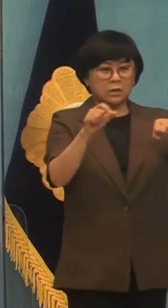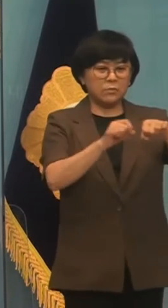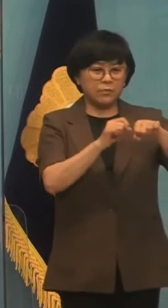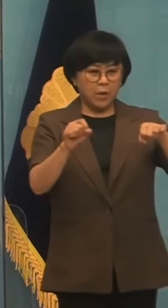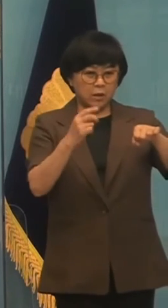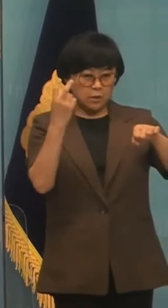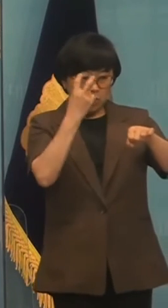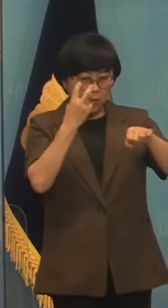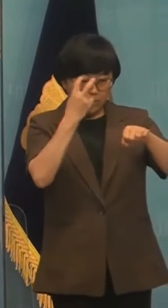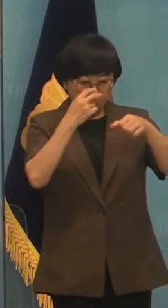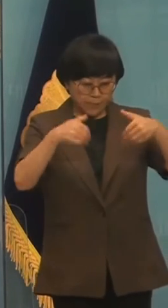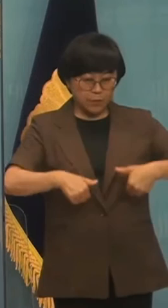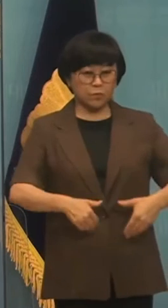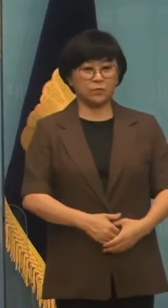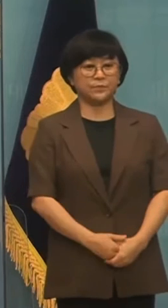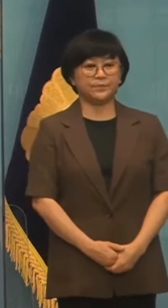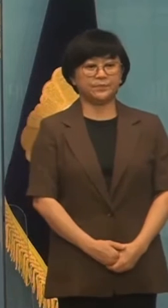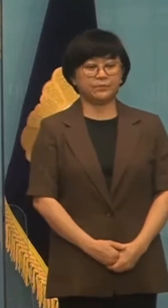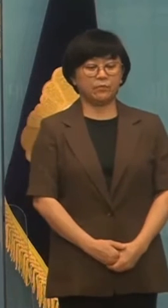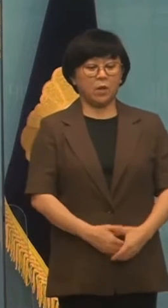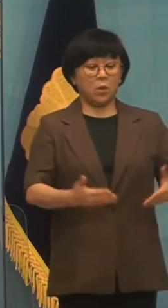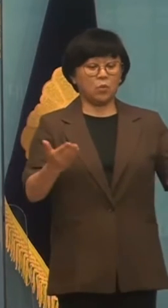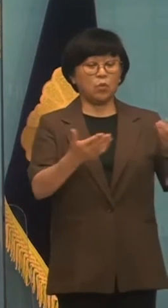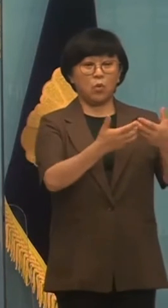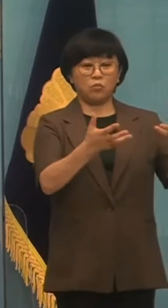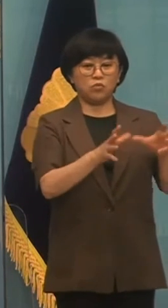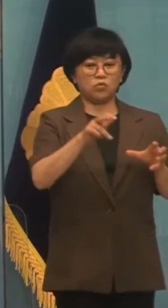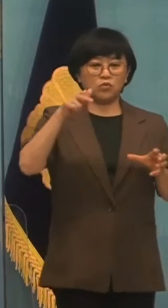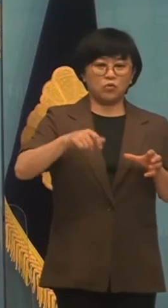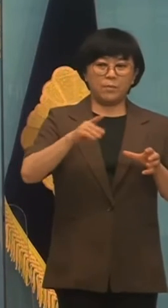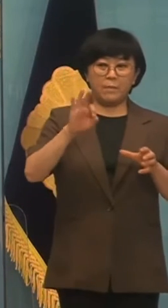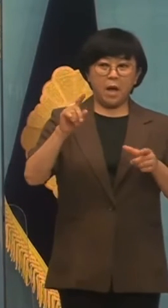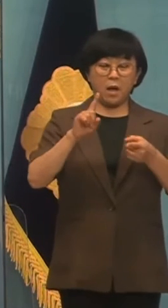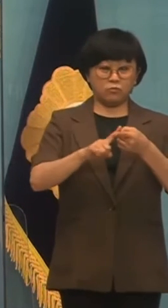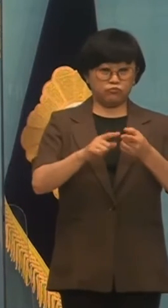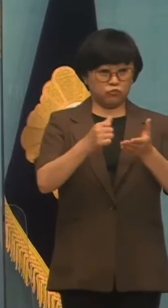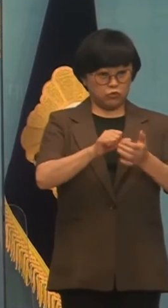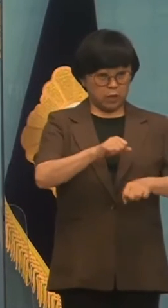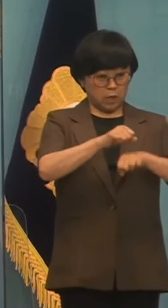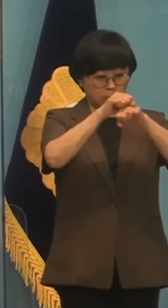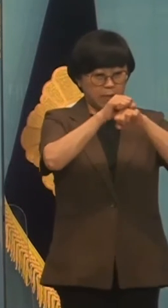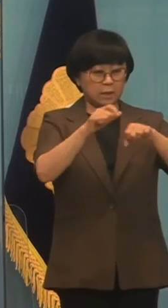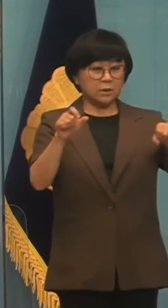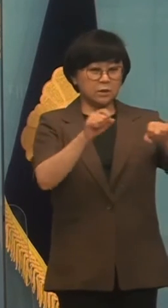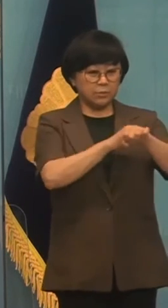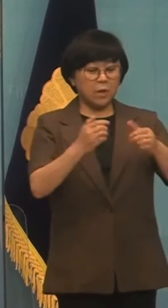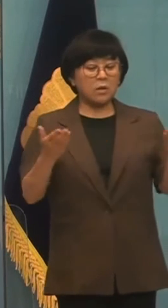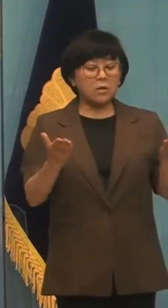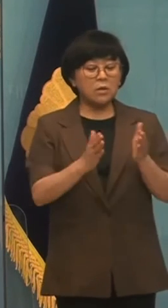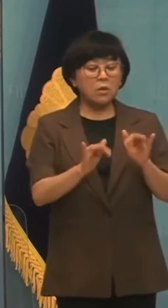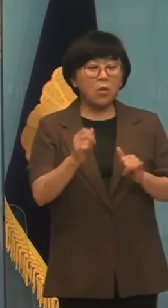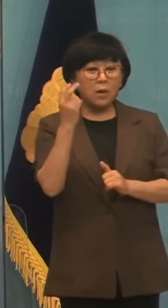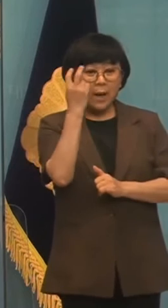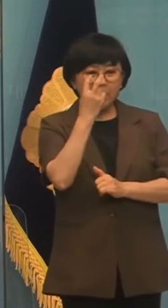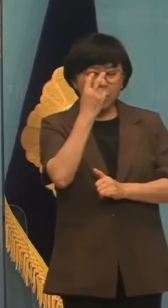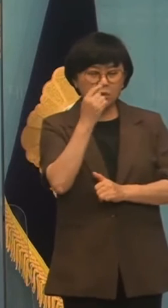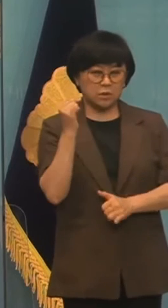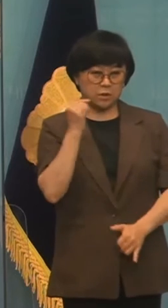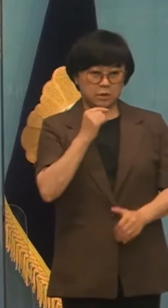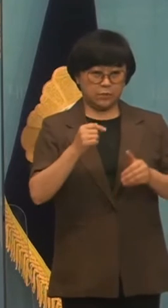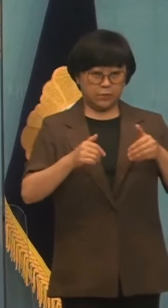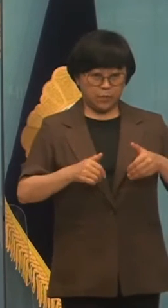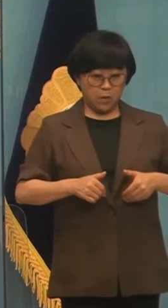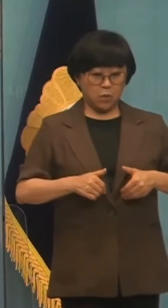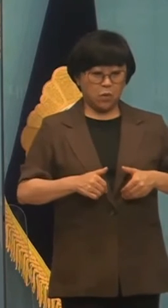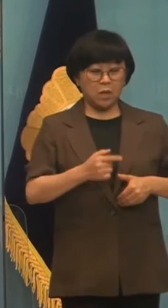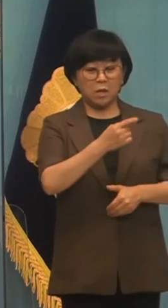점검에 나사야 합니다. 그리고 노동부는 쿠팡 물류센터에 대한 특별 근로방독을 실시해야 합니다. 또